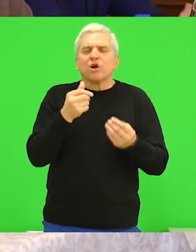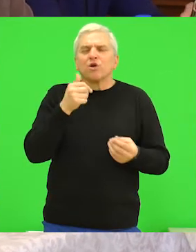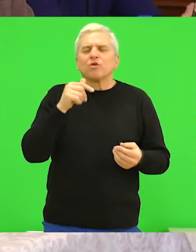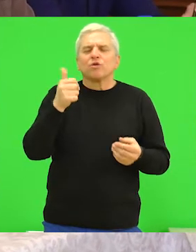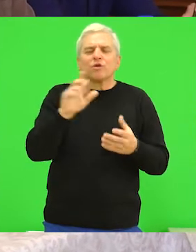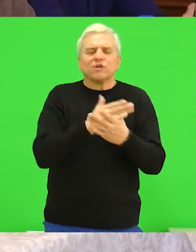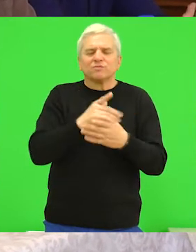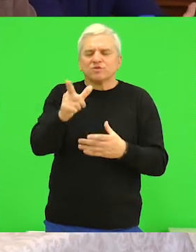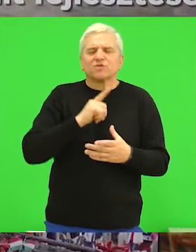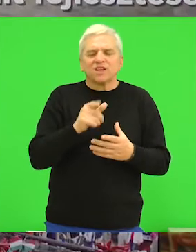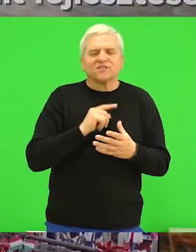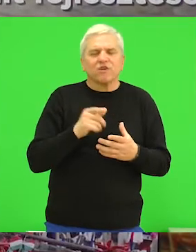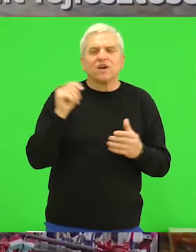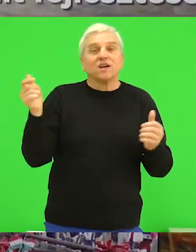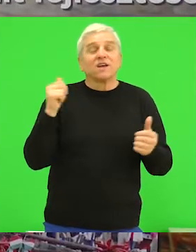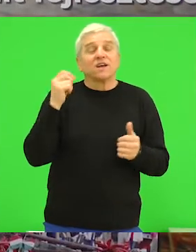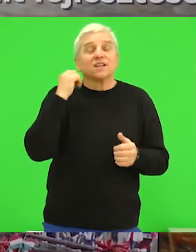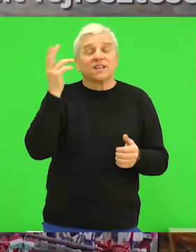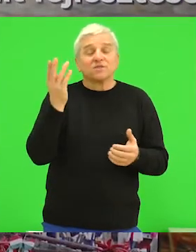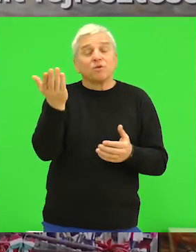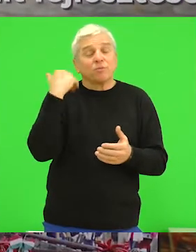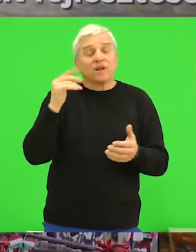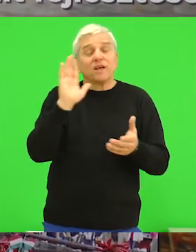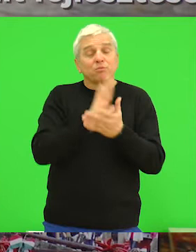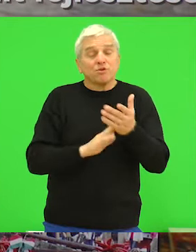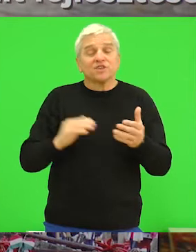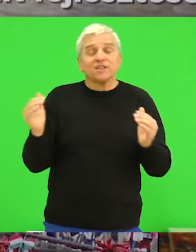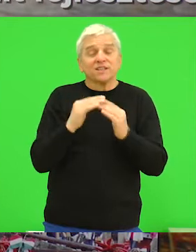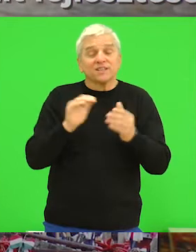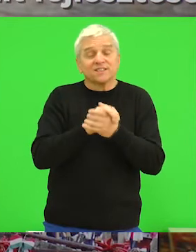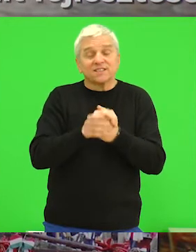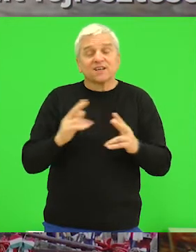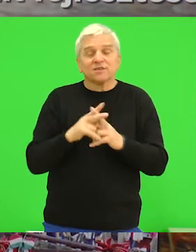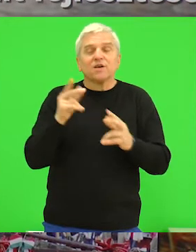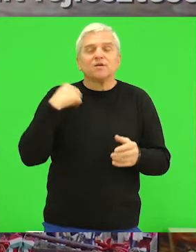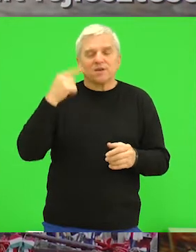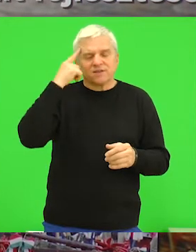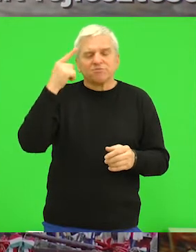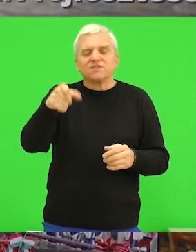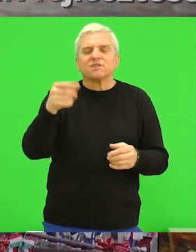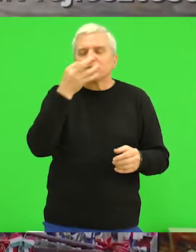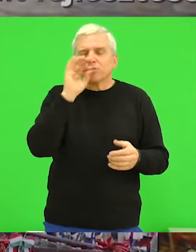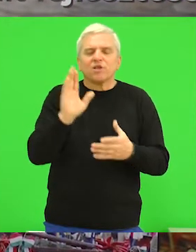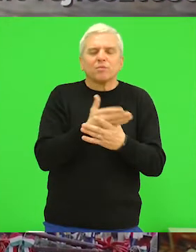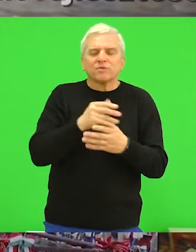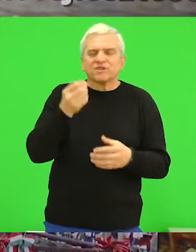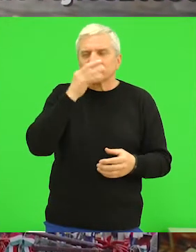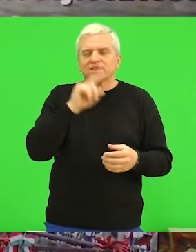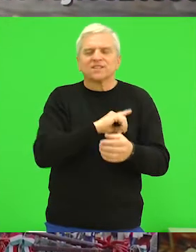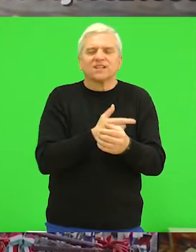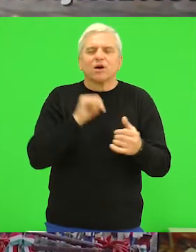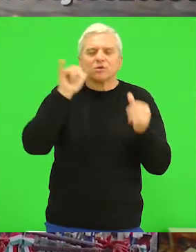toga jedni od drugih. Da smo ranije počeli sa udruživanjima, smatram da bismo odavno unapredili međusobne